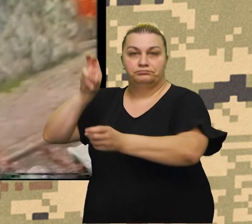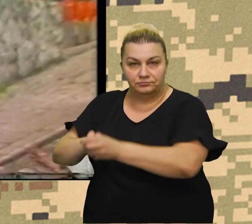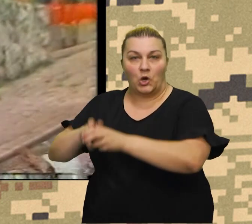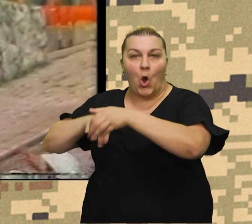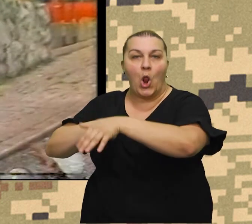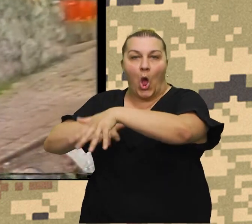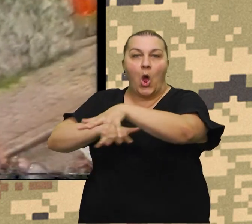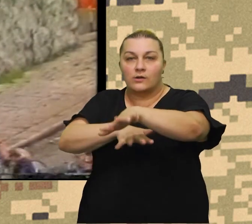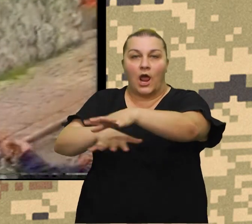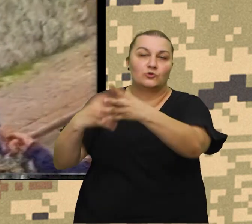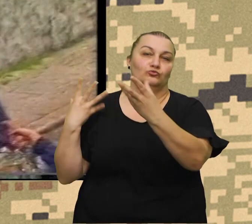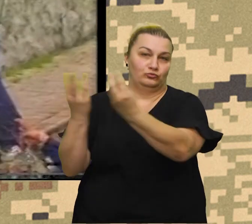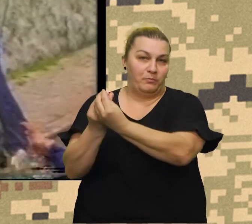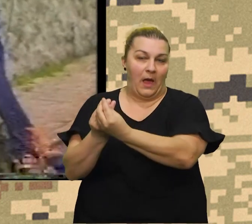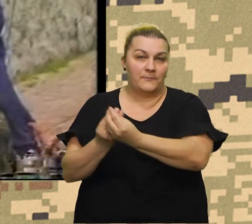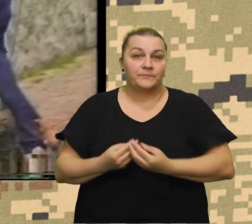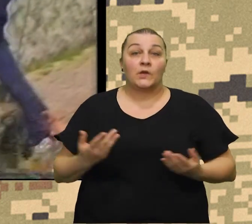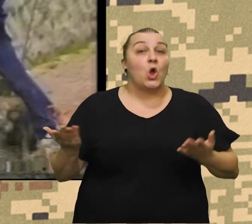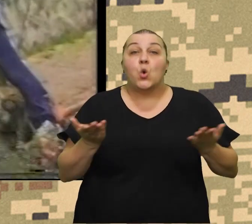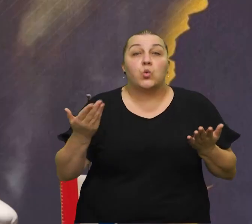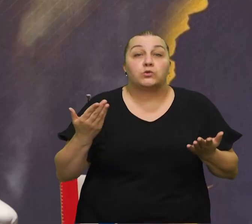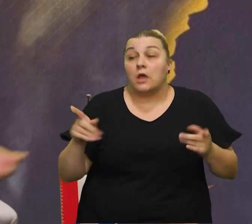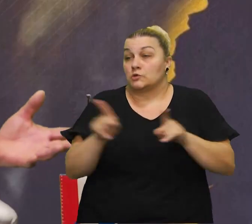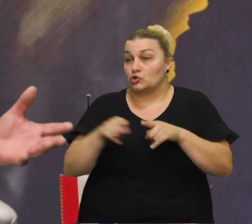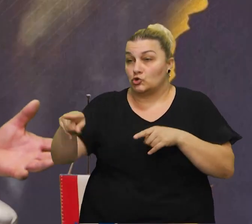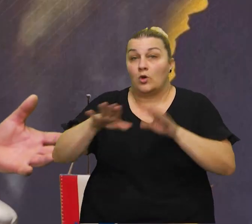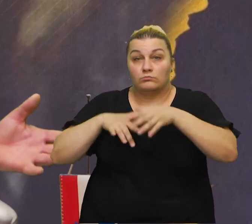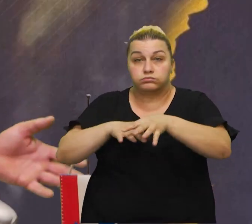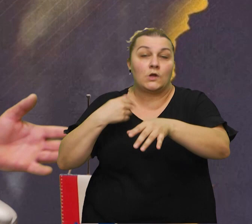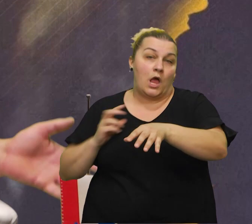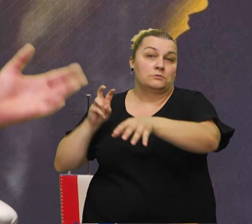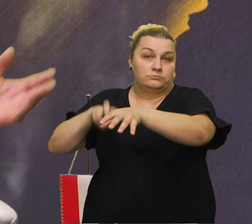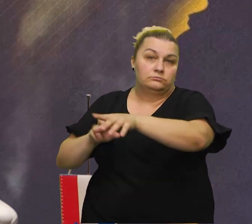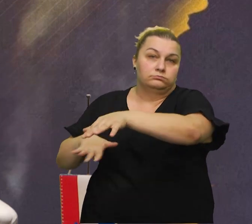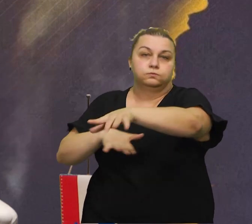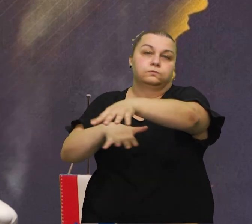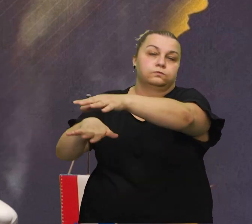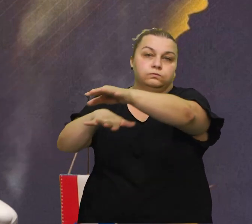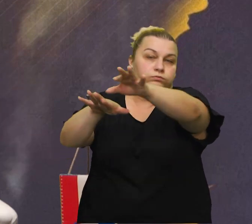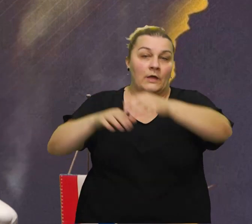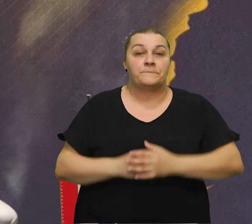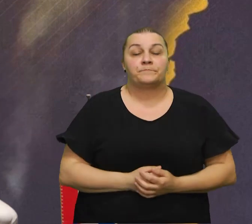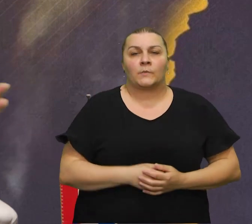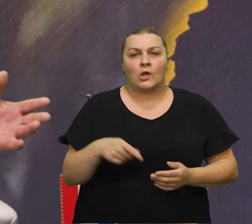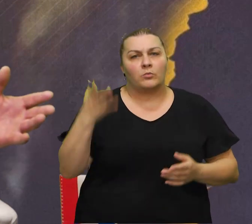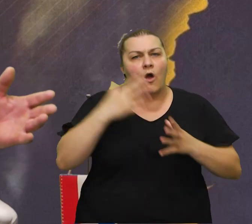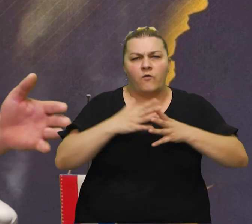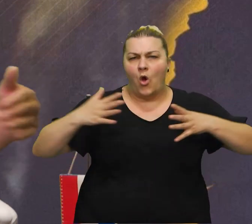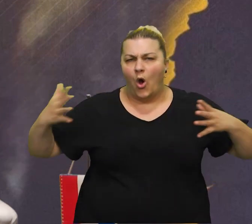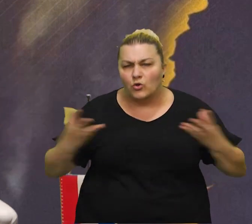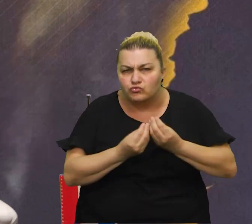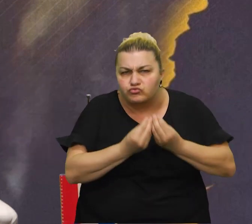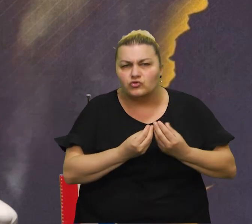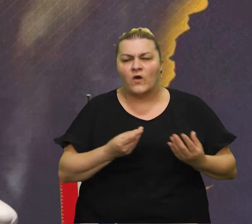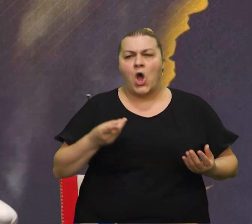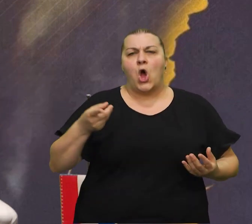idemo, kod, kod, svi ti ljudi, tako sam ja, krenuo skupa s njima i kako je tu bila velika kuća,